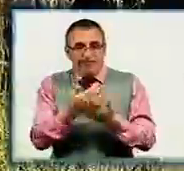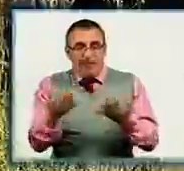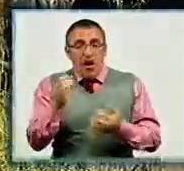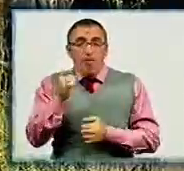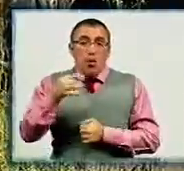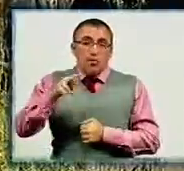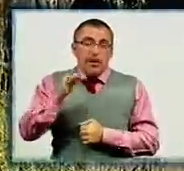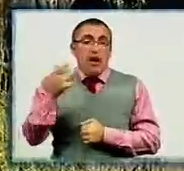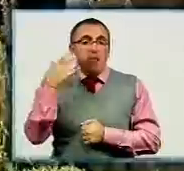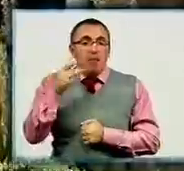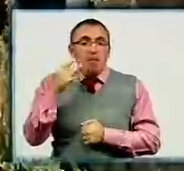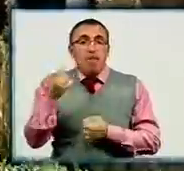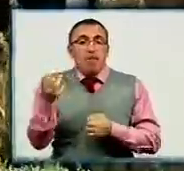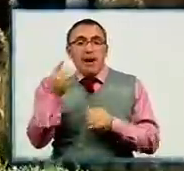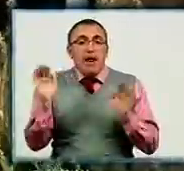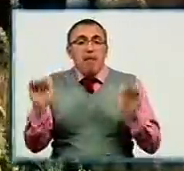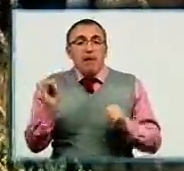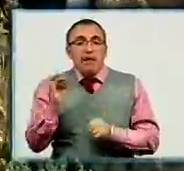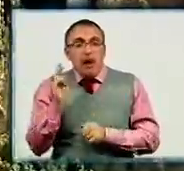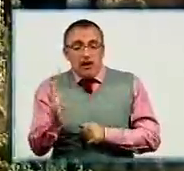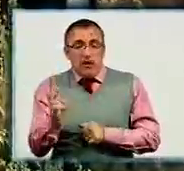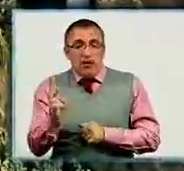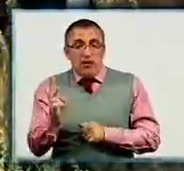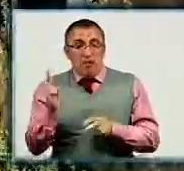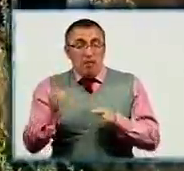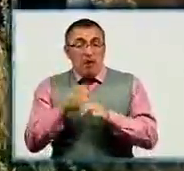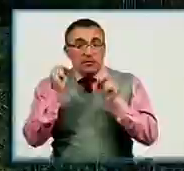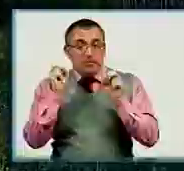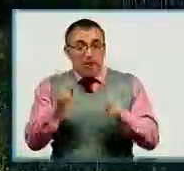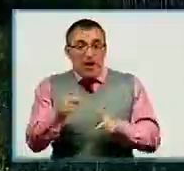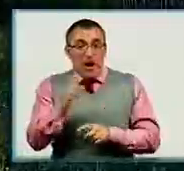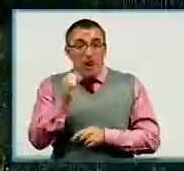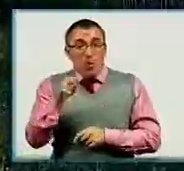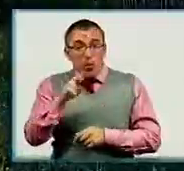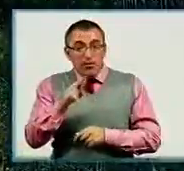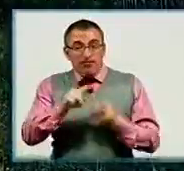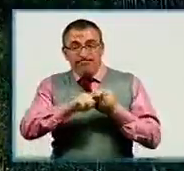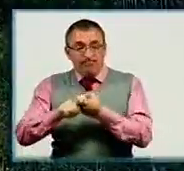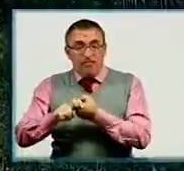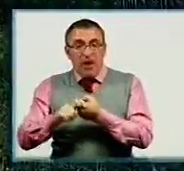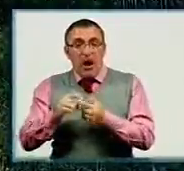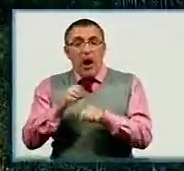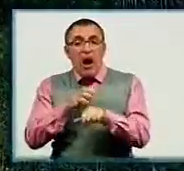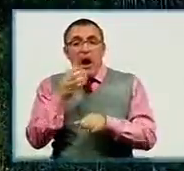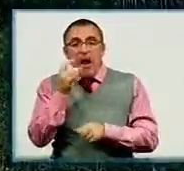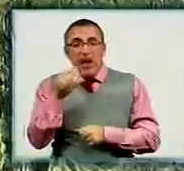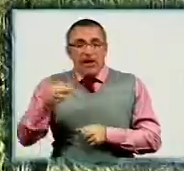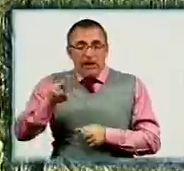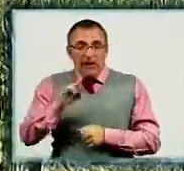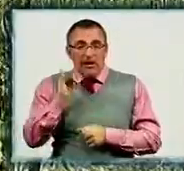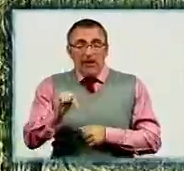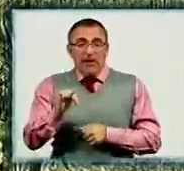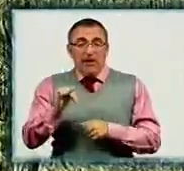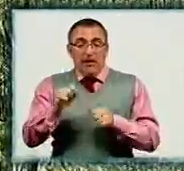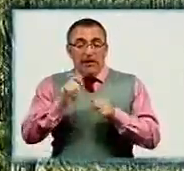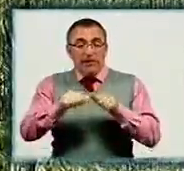амброзія та американський білий метелик. Небезпечна для здоров'я людей саме амброзія, яка викликає алергію. І з цим шкідником, за даними фітосанітарної